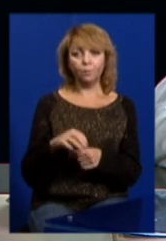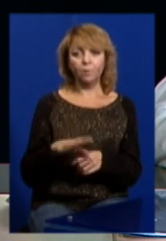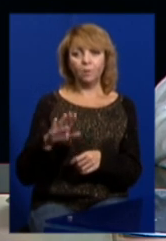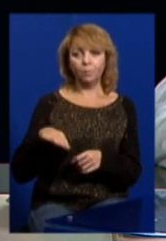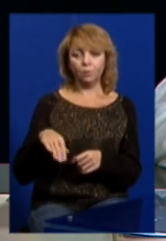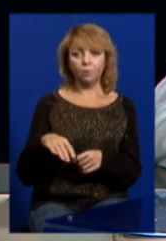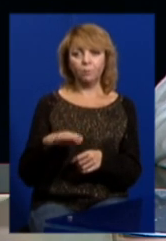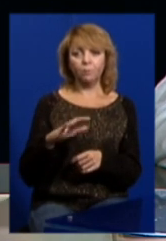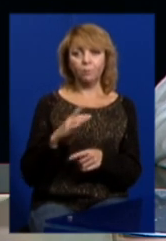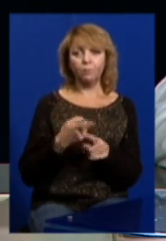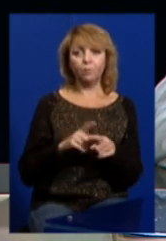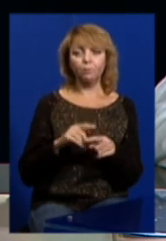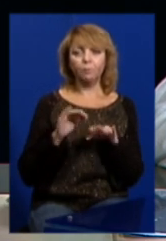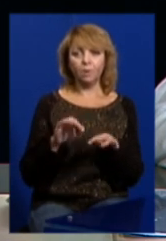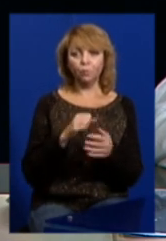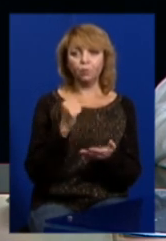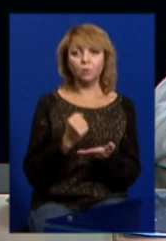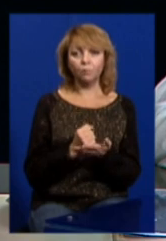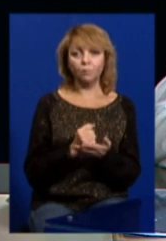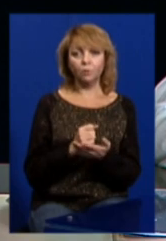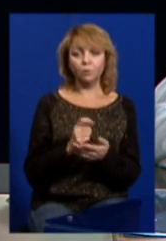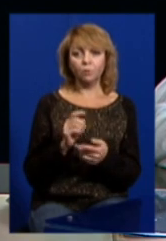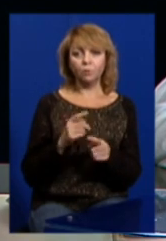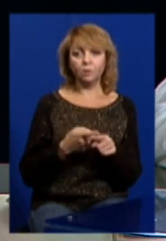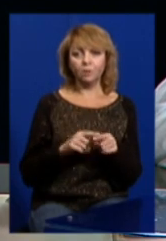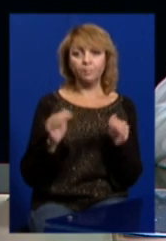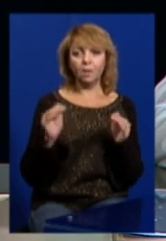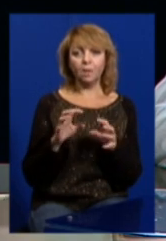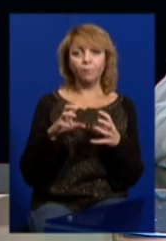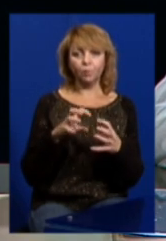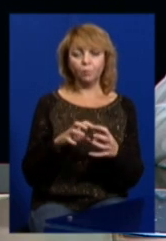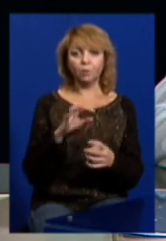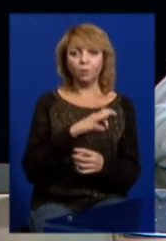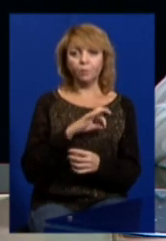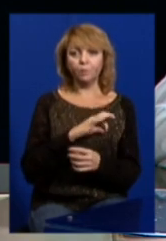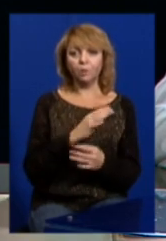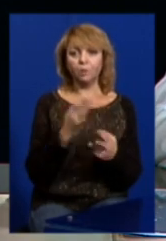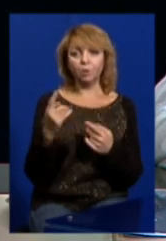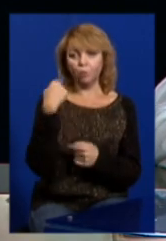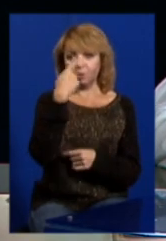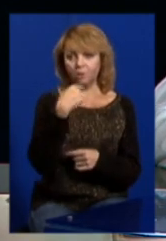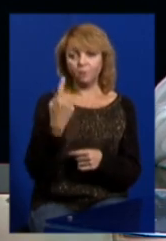Потім було у справі встановлено, що цим мікроавтобусом користувалося кілька осіб,